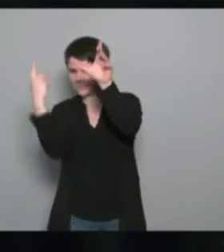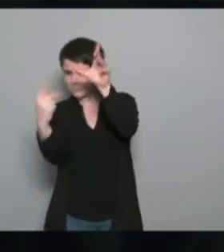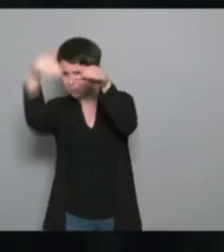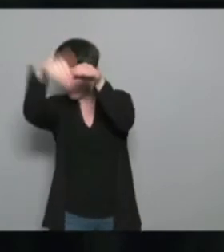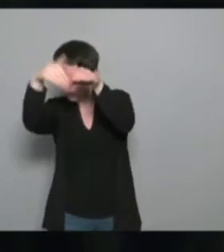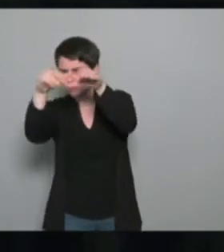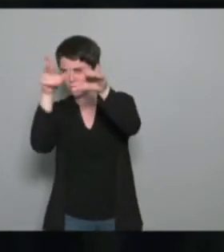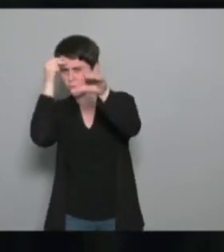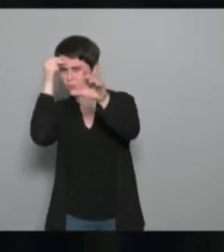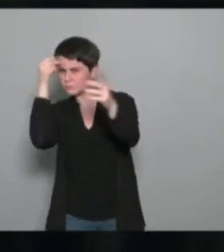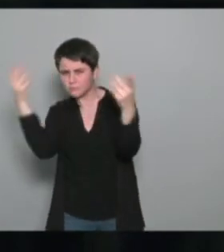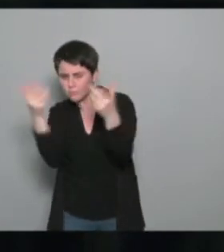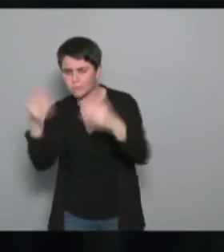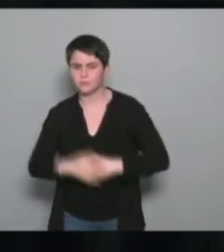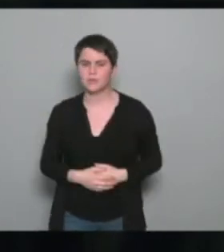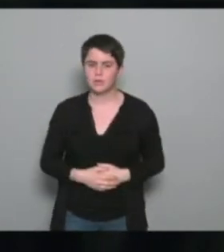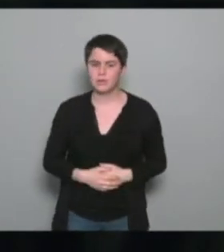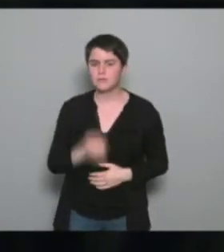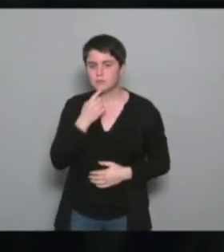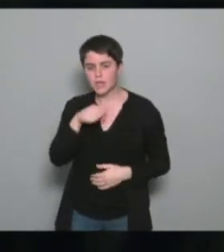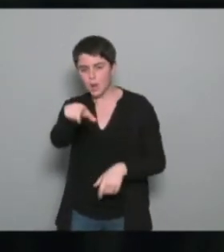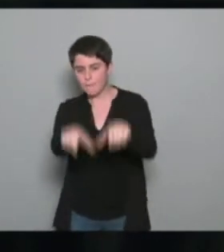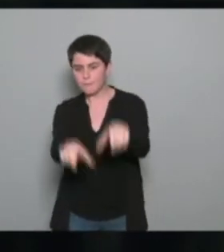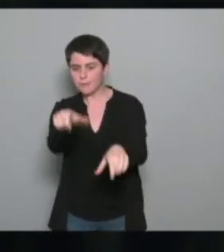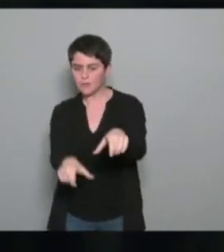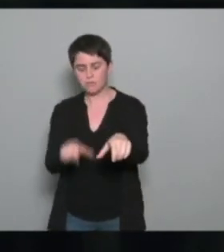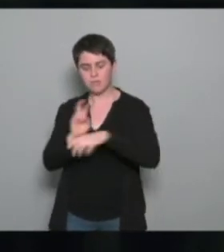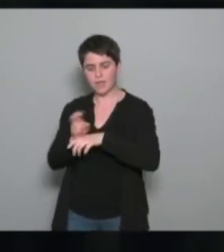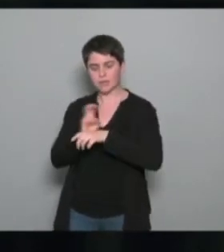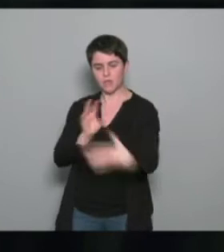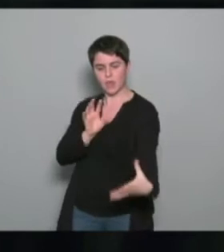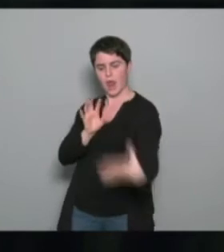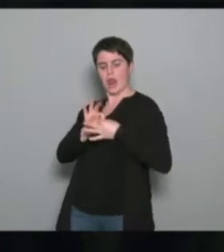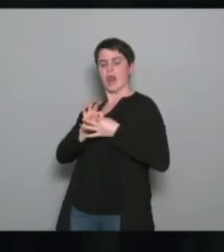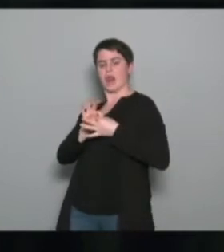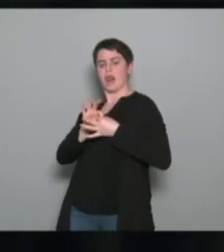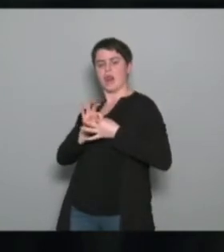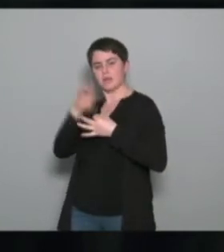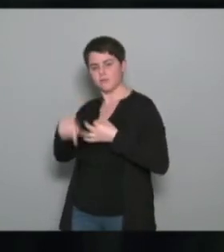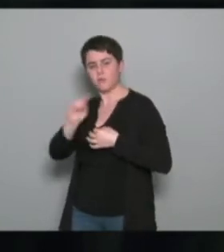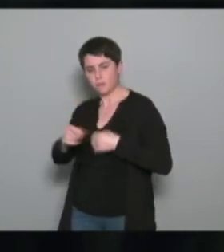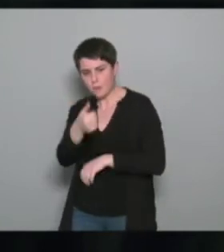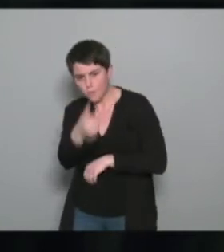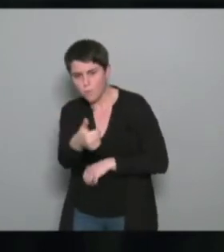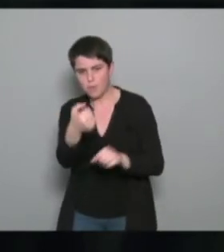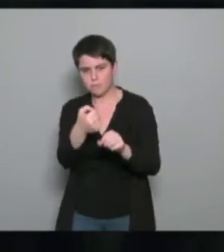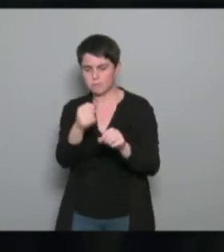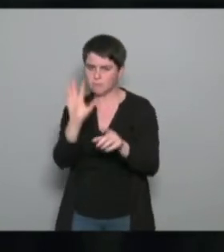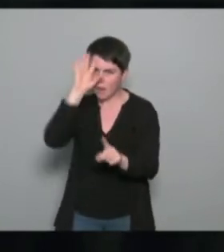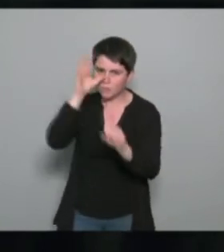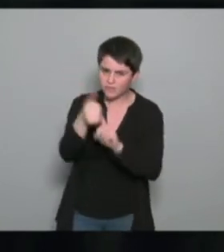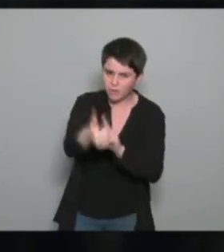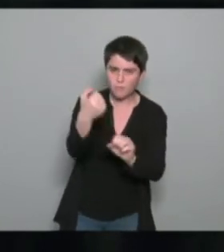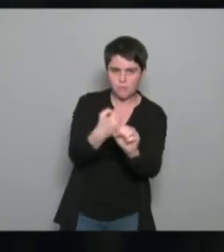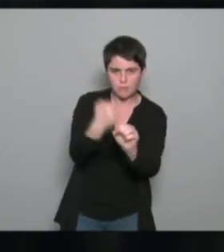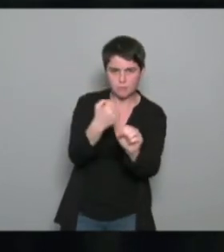il ne pas que les bénéficiaires ou les publics soient dépendants de l'éducateur, mais bien qu'ils fassent l'activité pour eux-mêmes si on veut aller vers